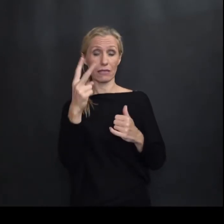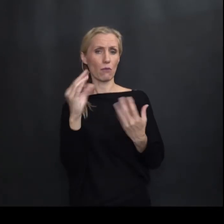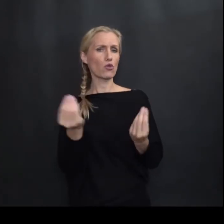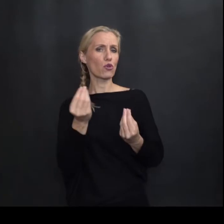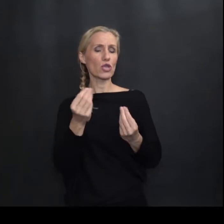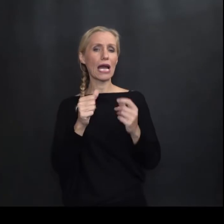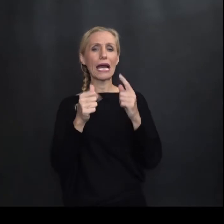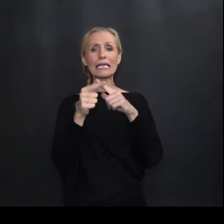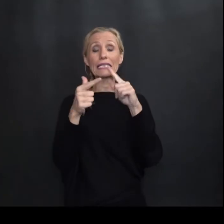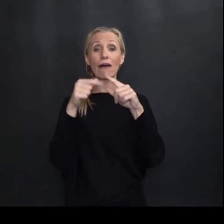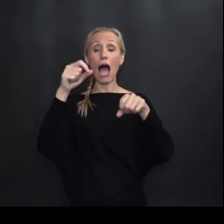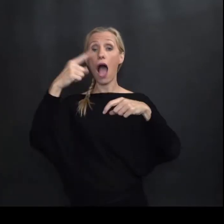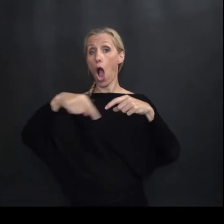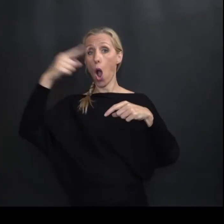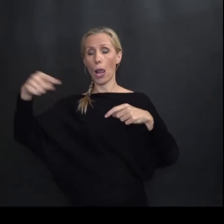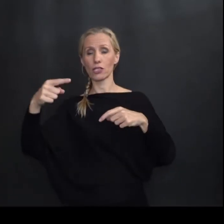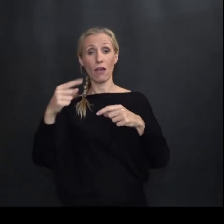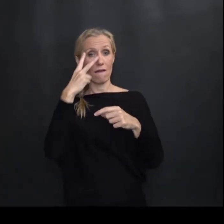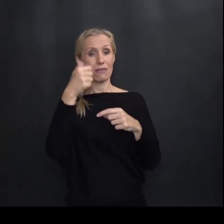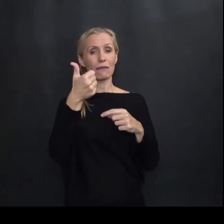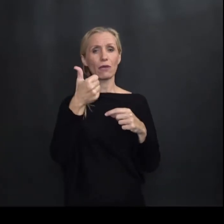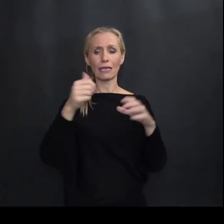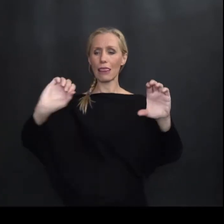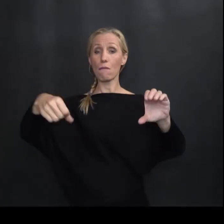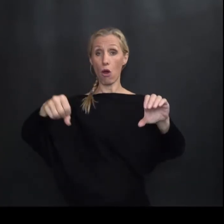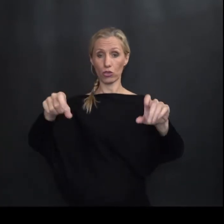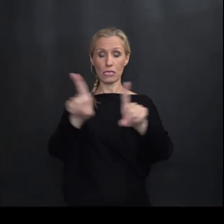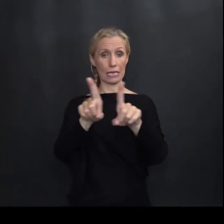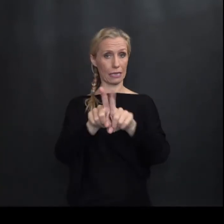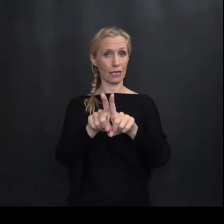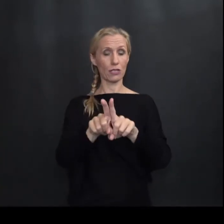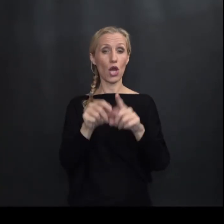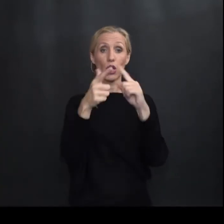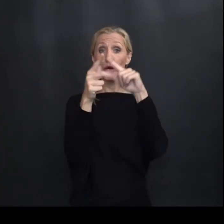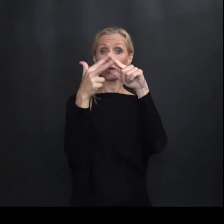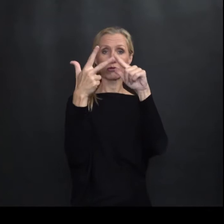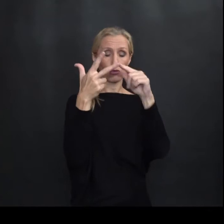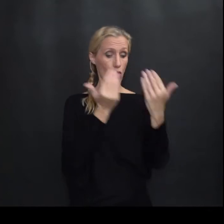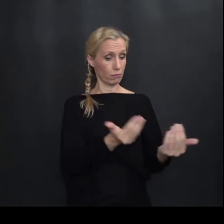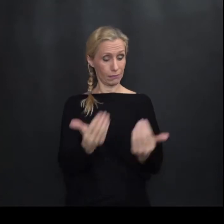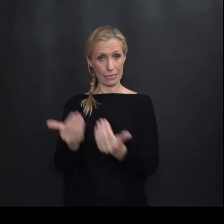Kod dvokolica Možemo ovdje vidjeti Jedan motocikl Trosjed